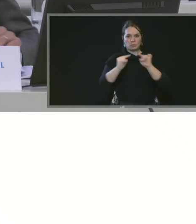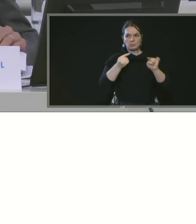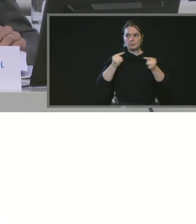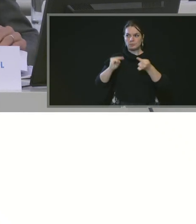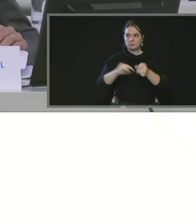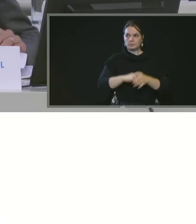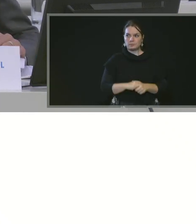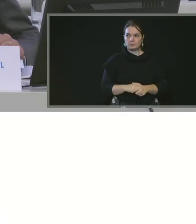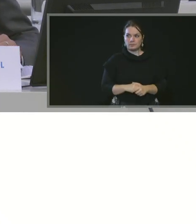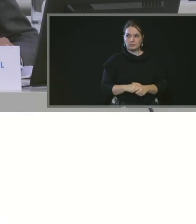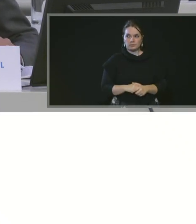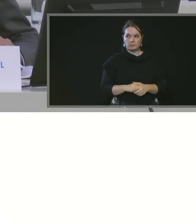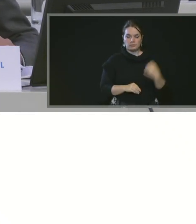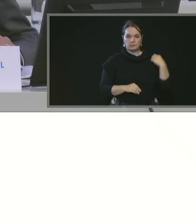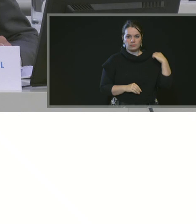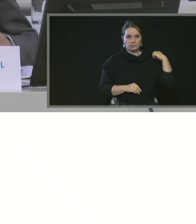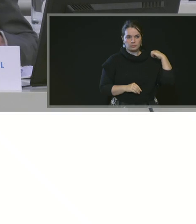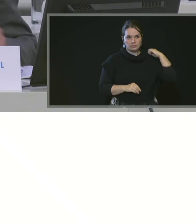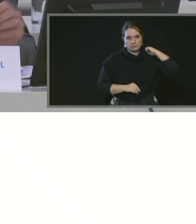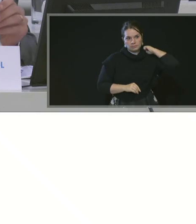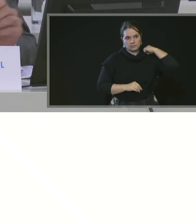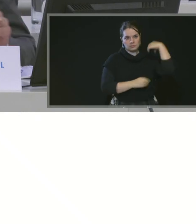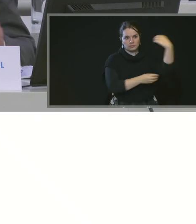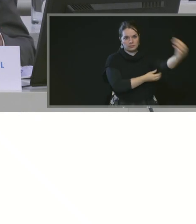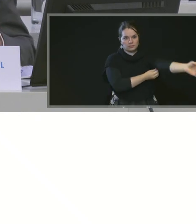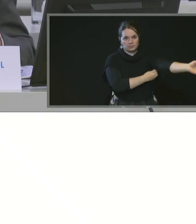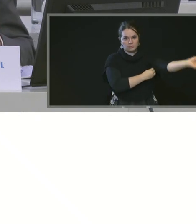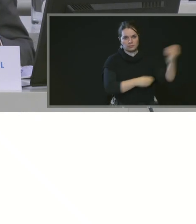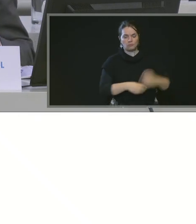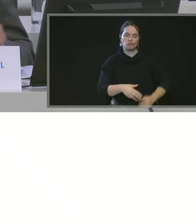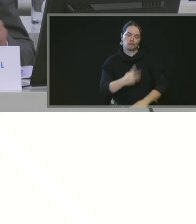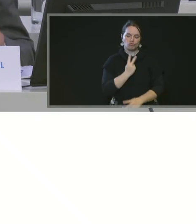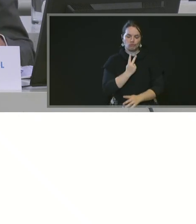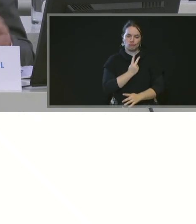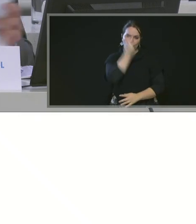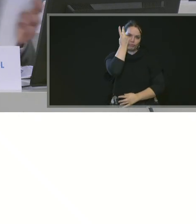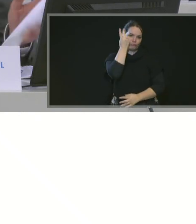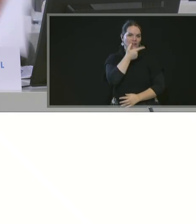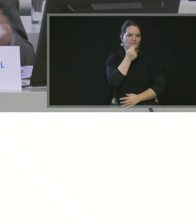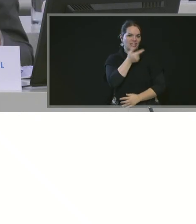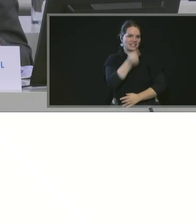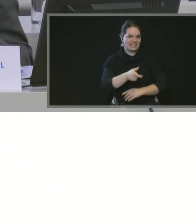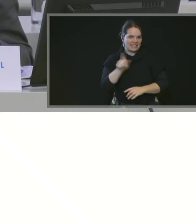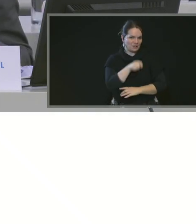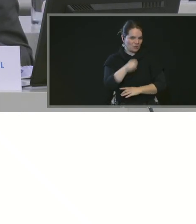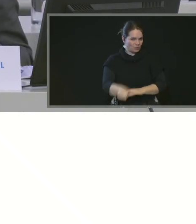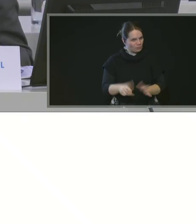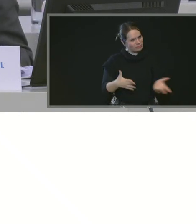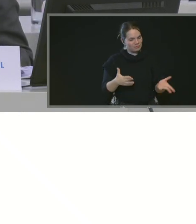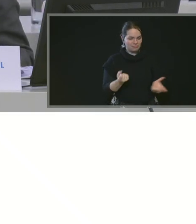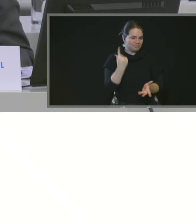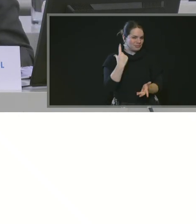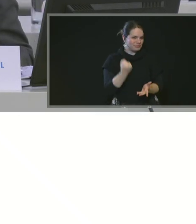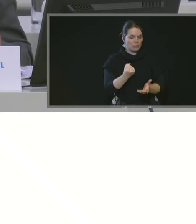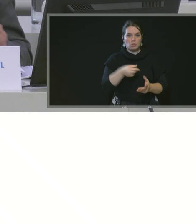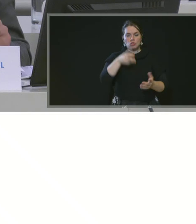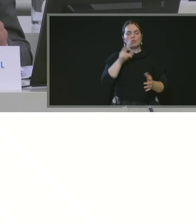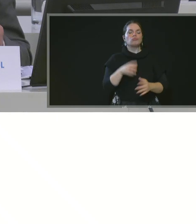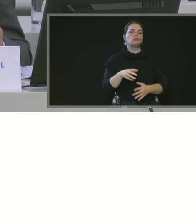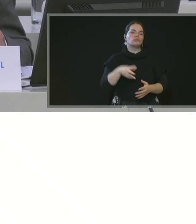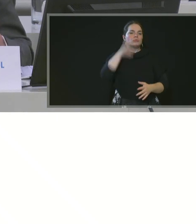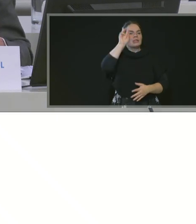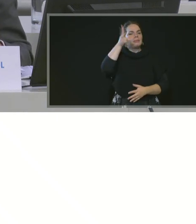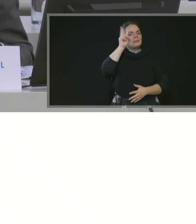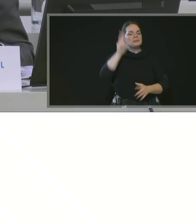morceaux de gâteau, enfin piece of cake, normalement. Ça devrait être facile, parce'à l'habitude, on en a plutôt 80 ou 100